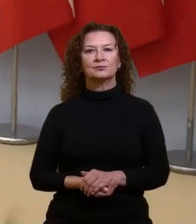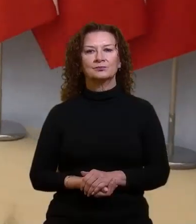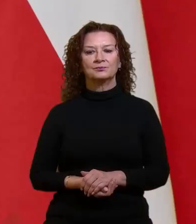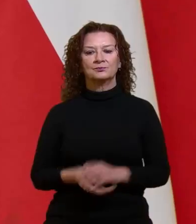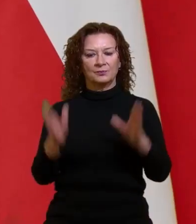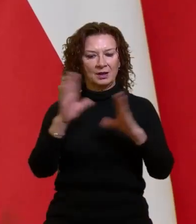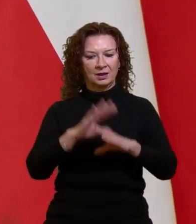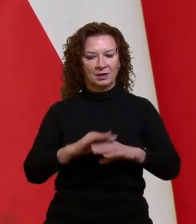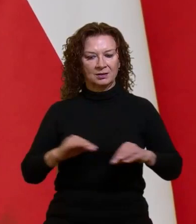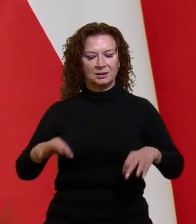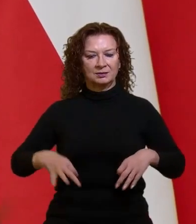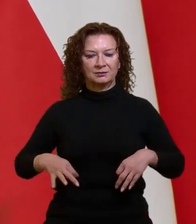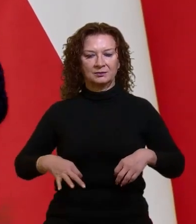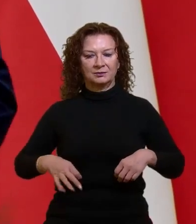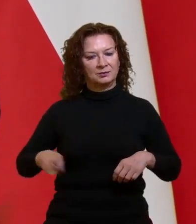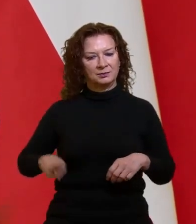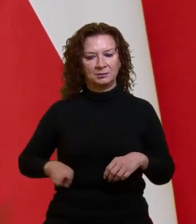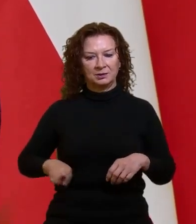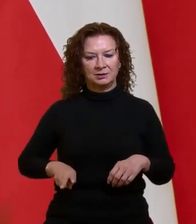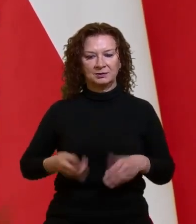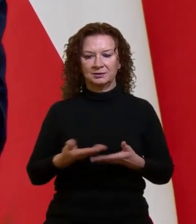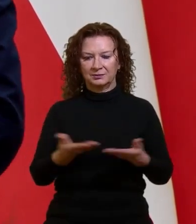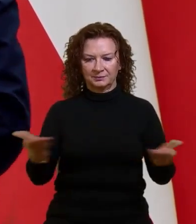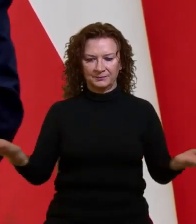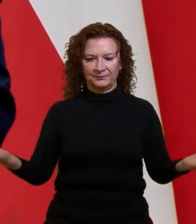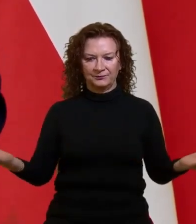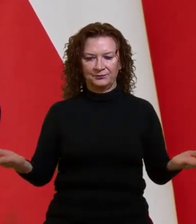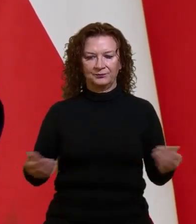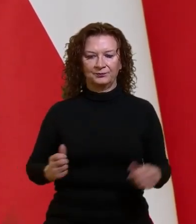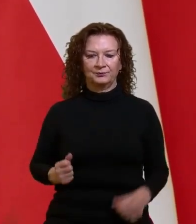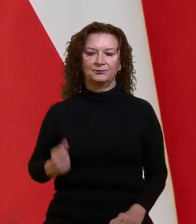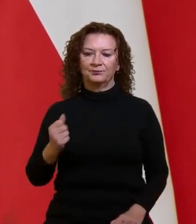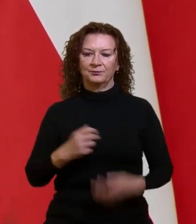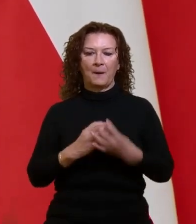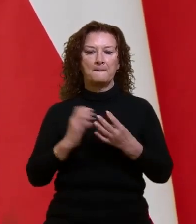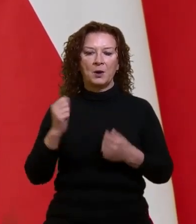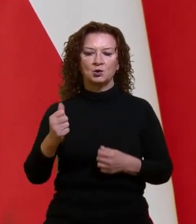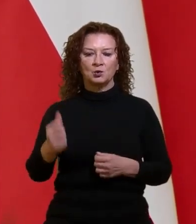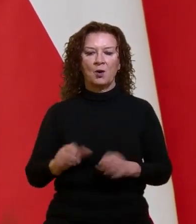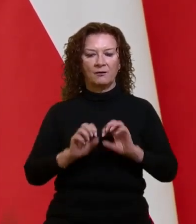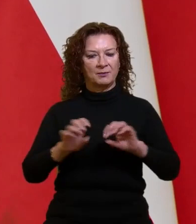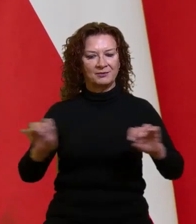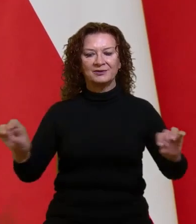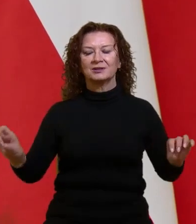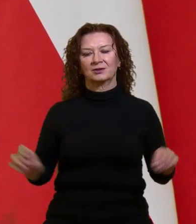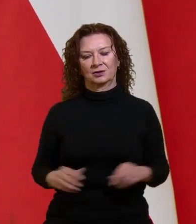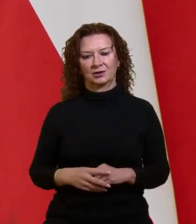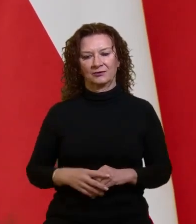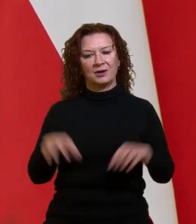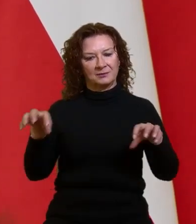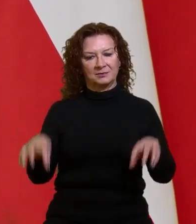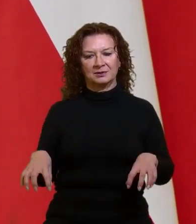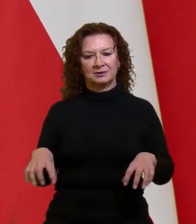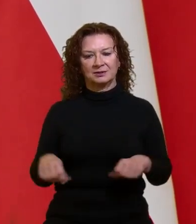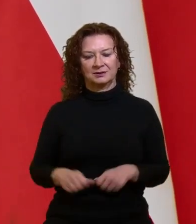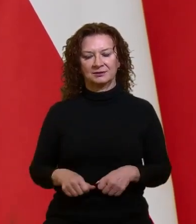Szanowny panie minister, panowie ministrowie, państwo parlamentarzyści, pani profesor, panie prezesie,